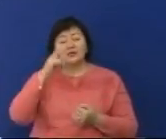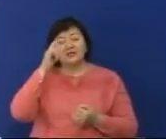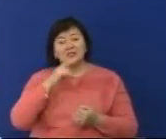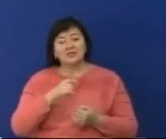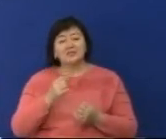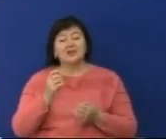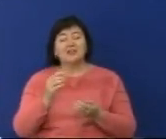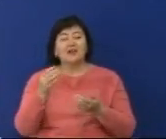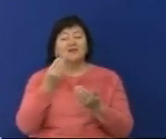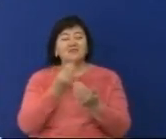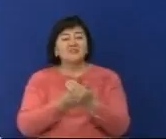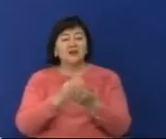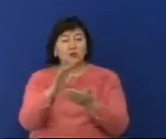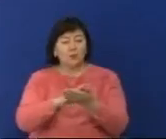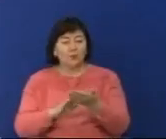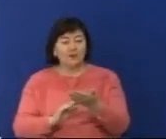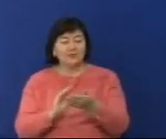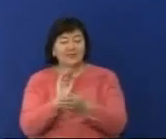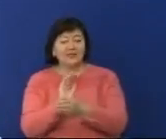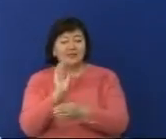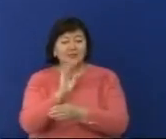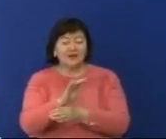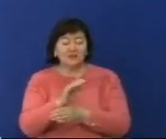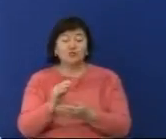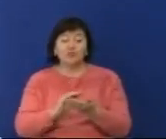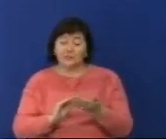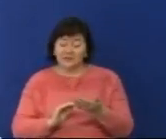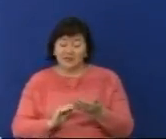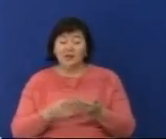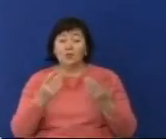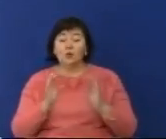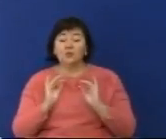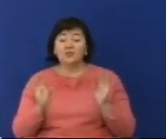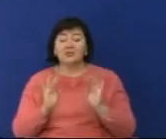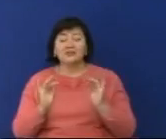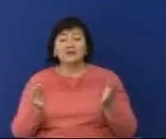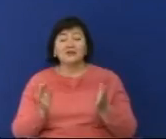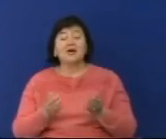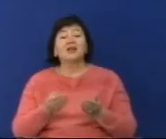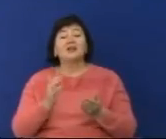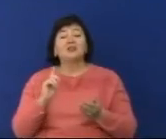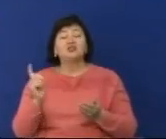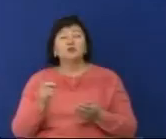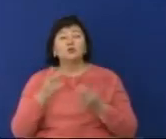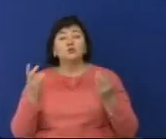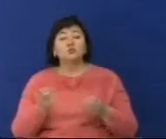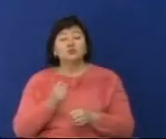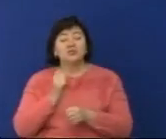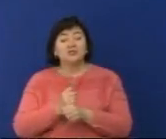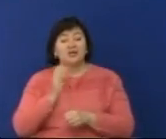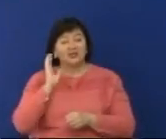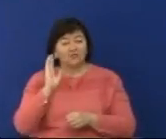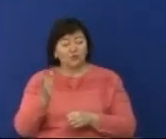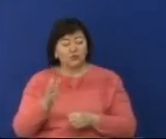қалққа жолдауында көптеген егі бастамаларды көтеріп елдің дамуына қажетті нақты тапсырмалар берді. Мемлекет башысы маңызды